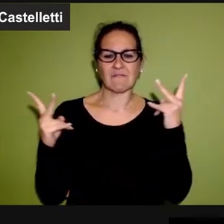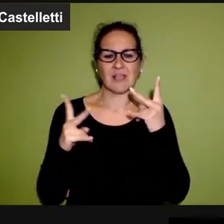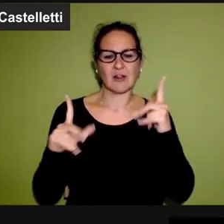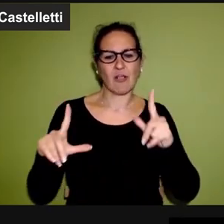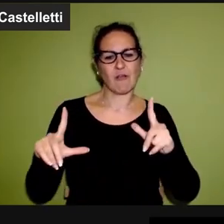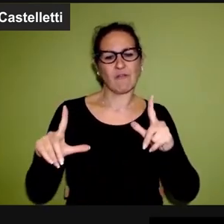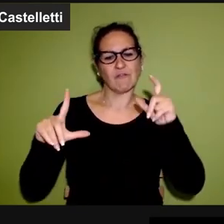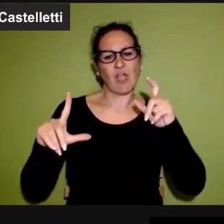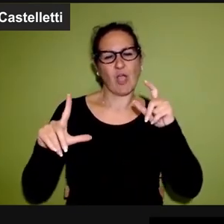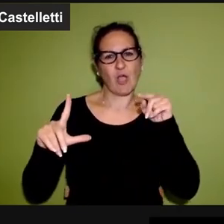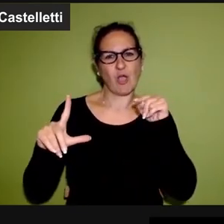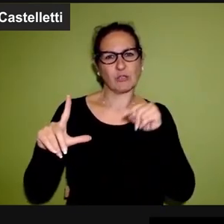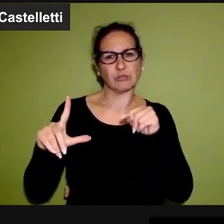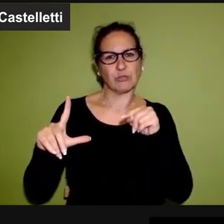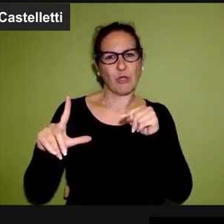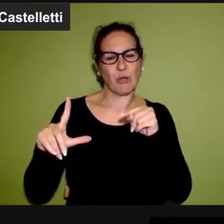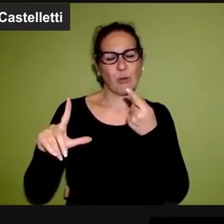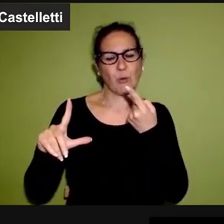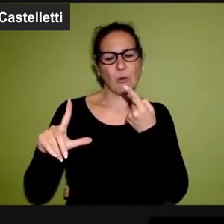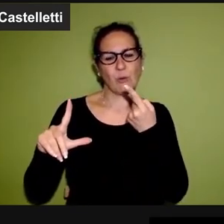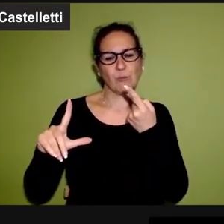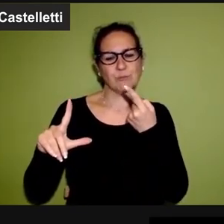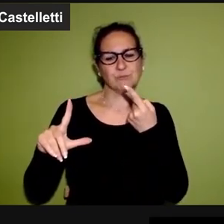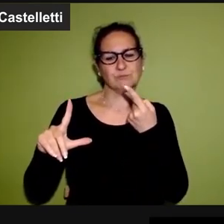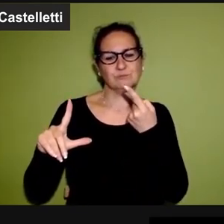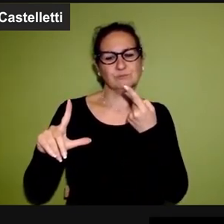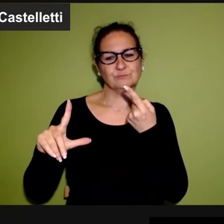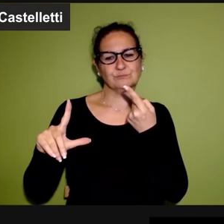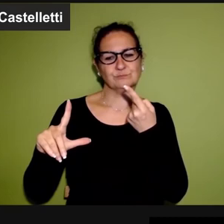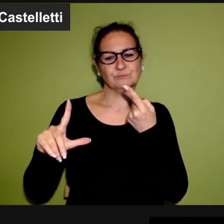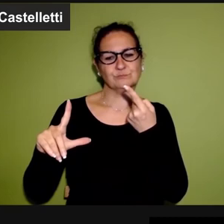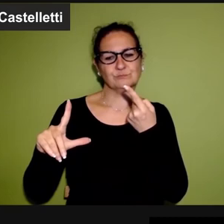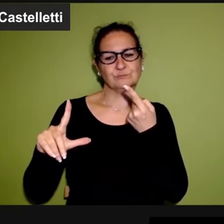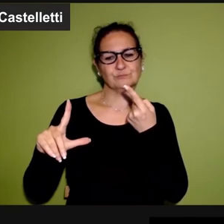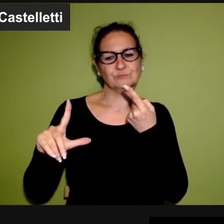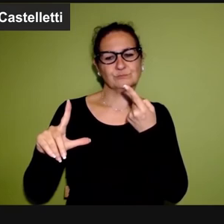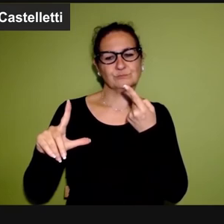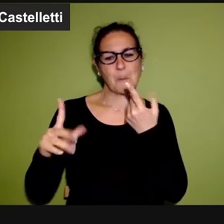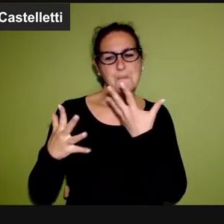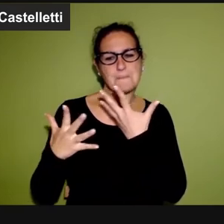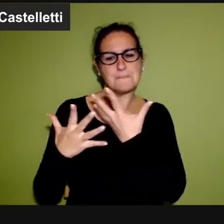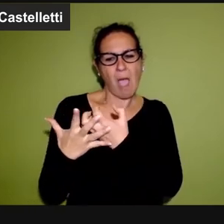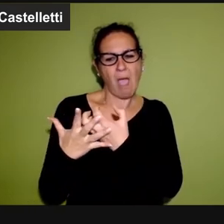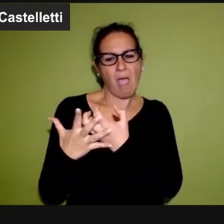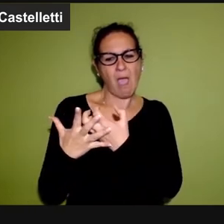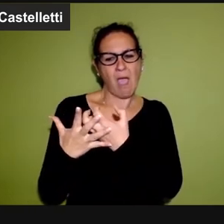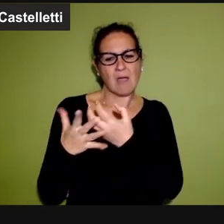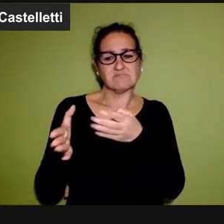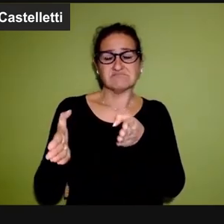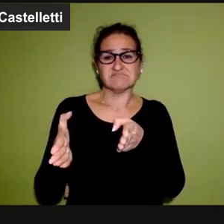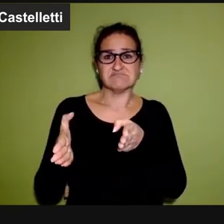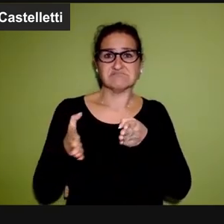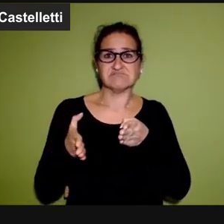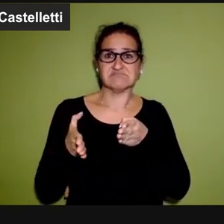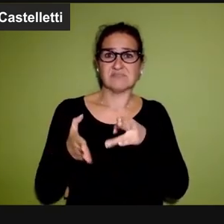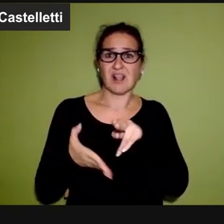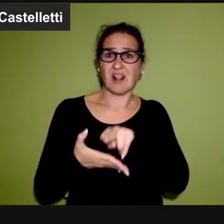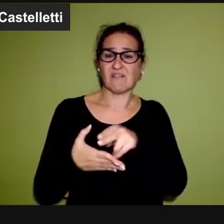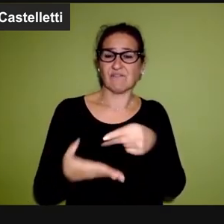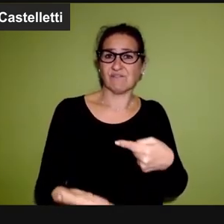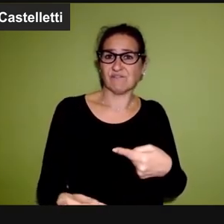una foto ritrarrà sempre una persona distesa su un letto